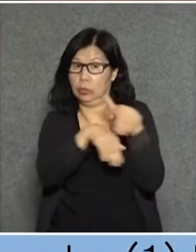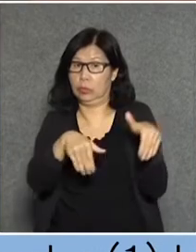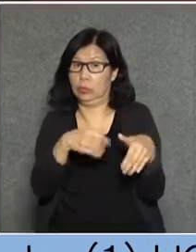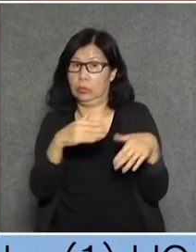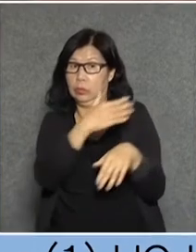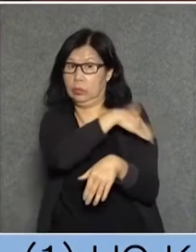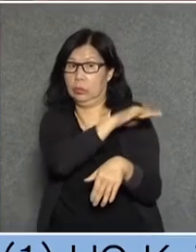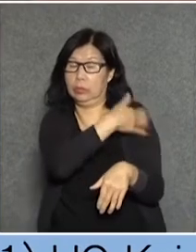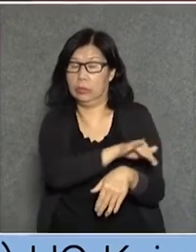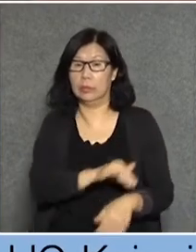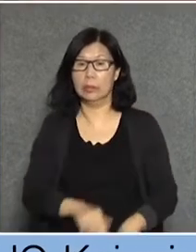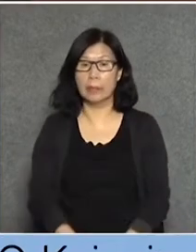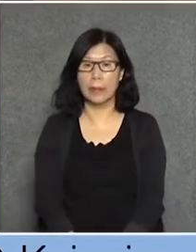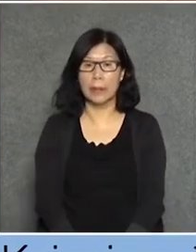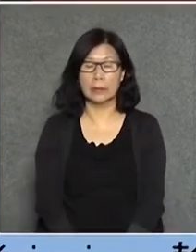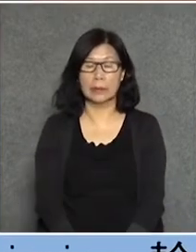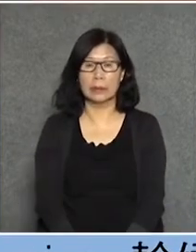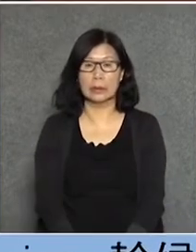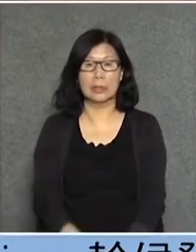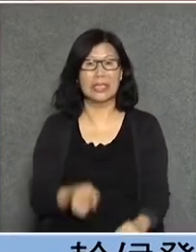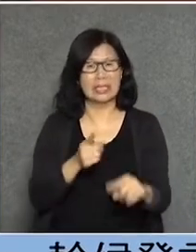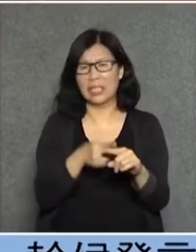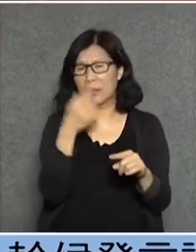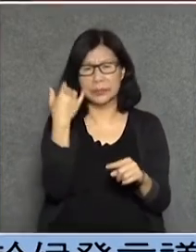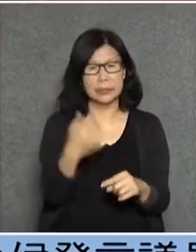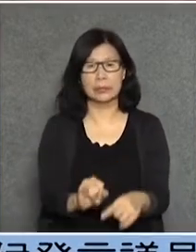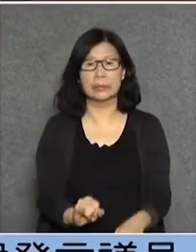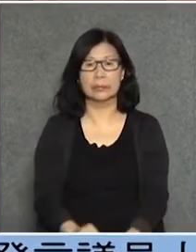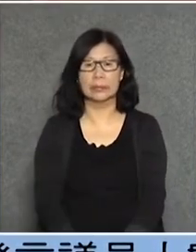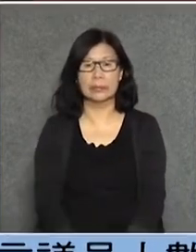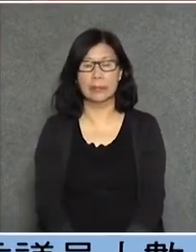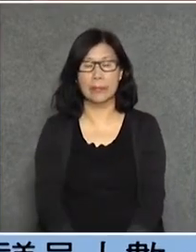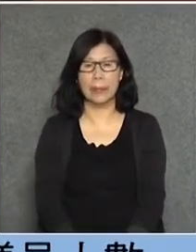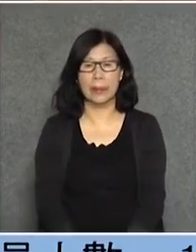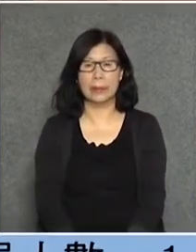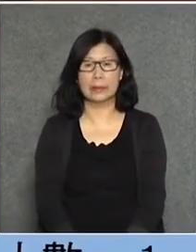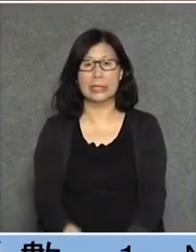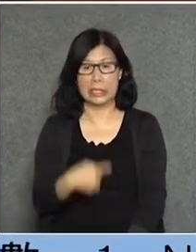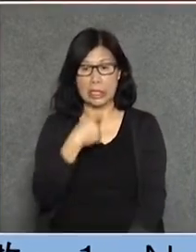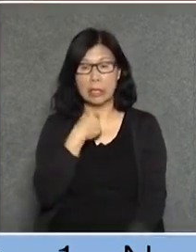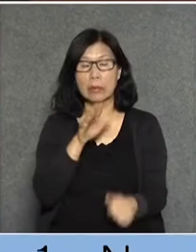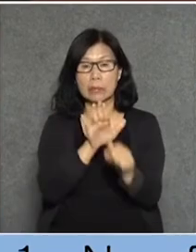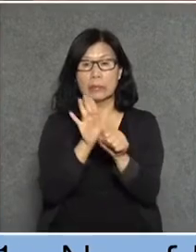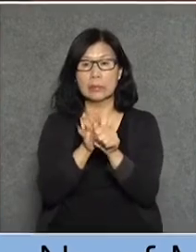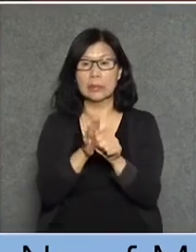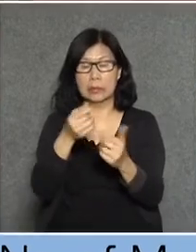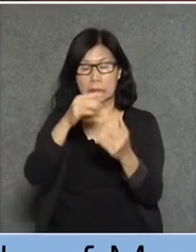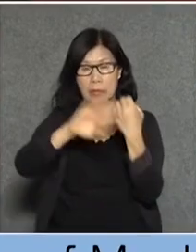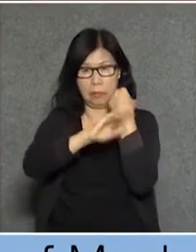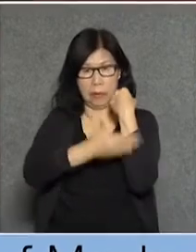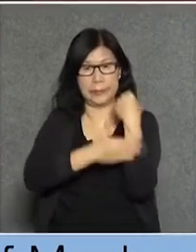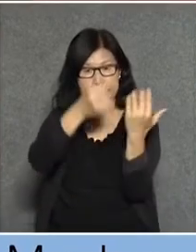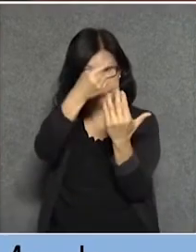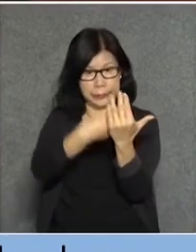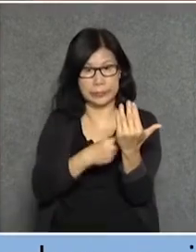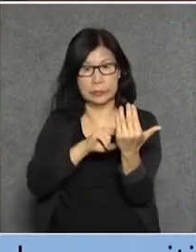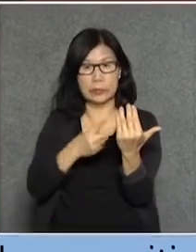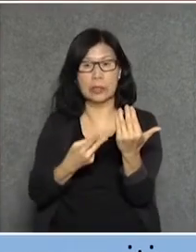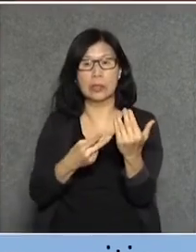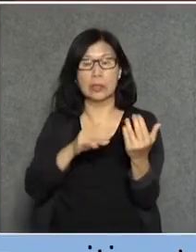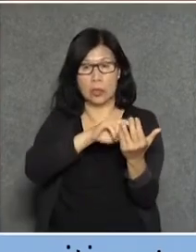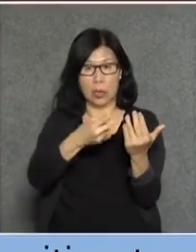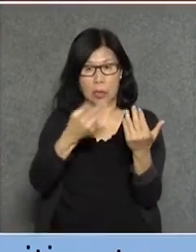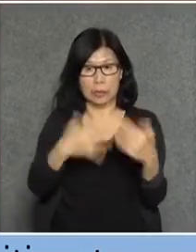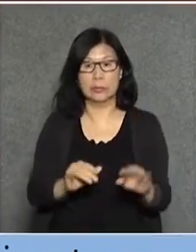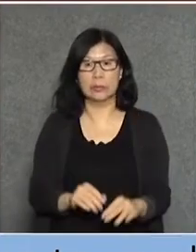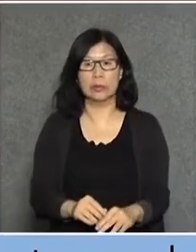喂現在不行了所以一定要做修改法例修改了現在都